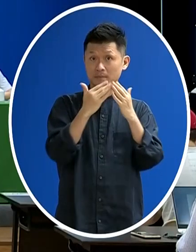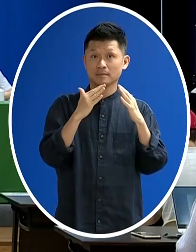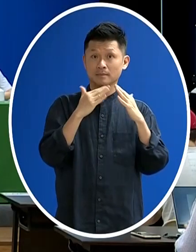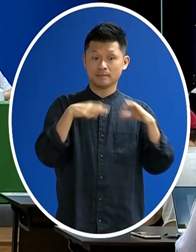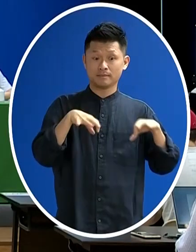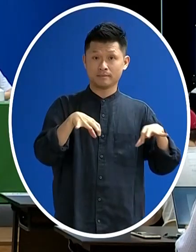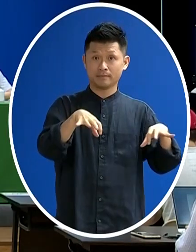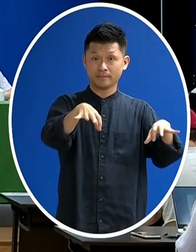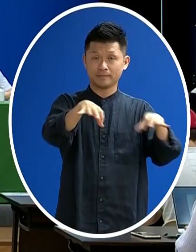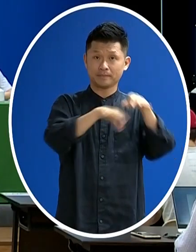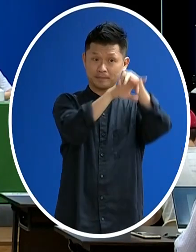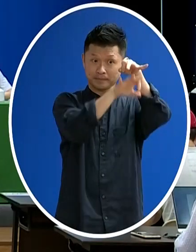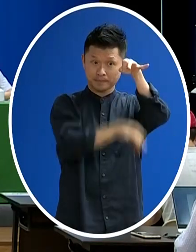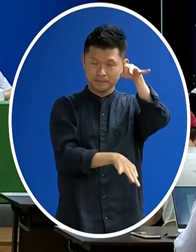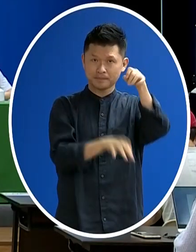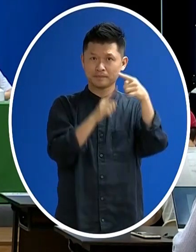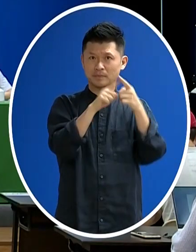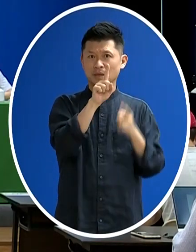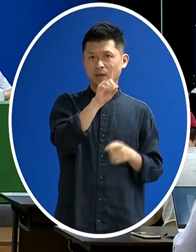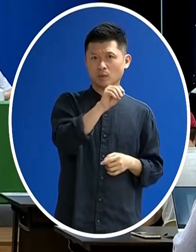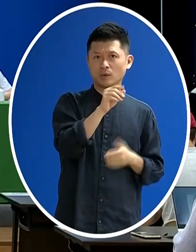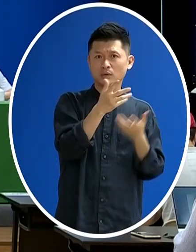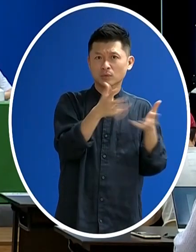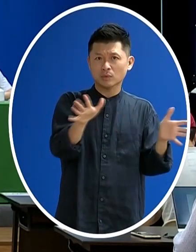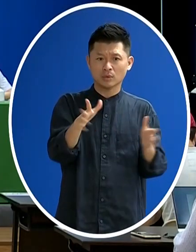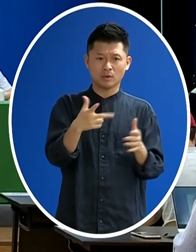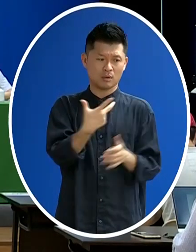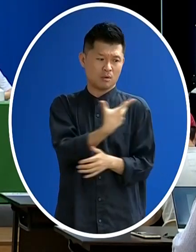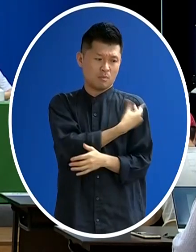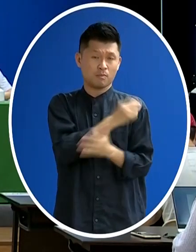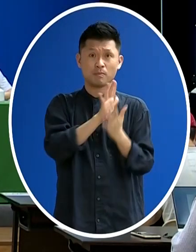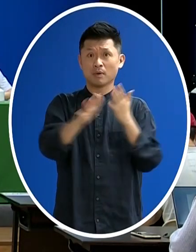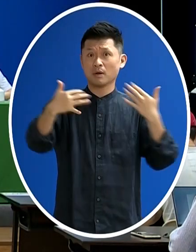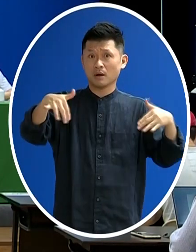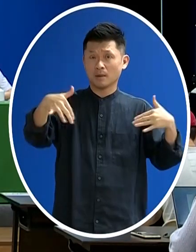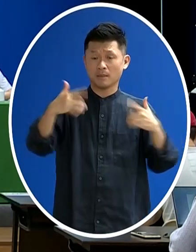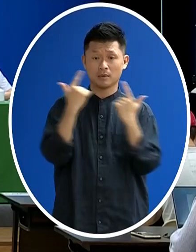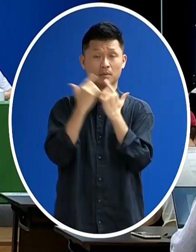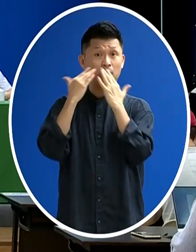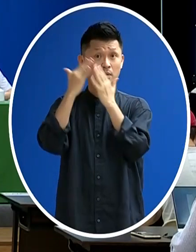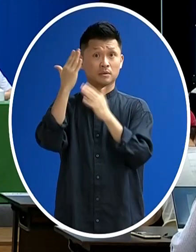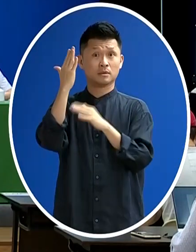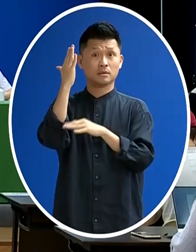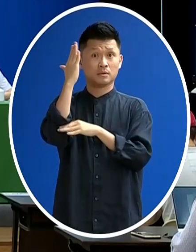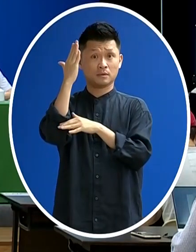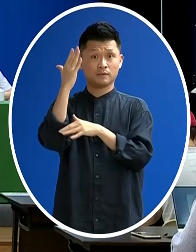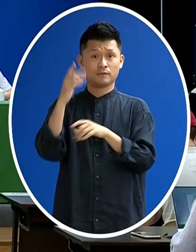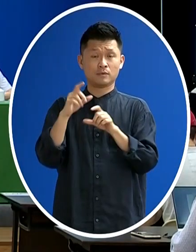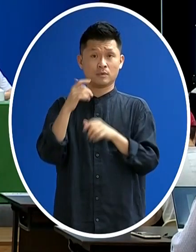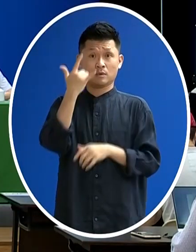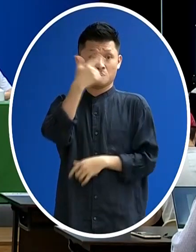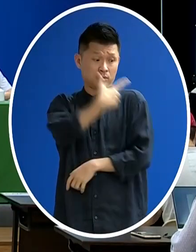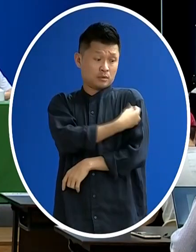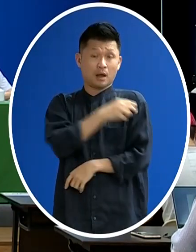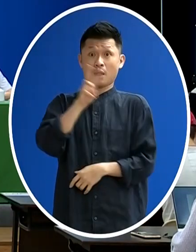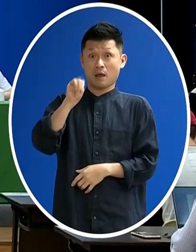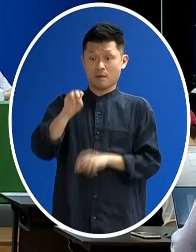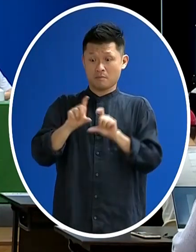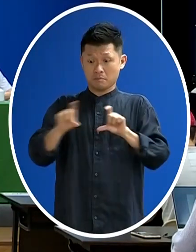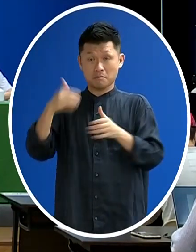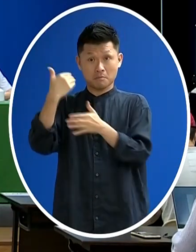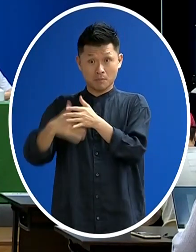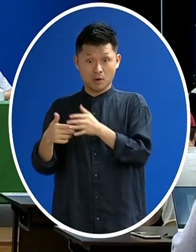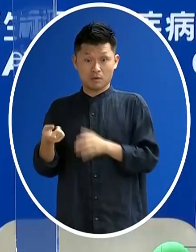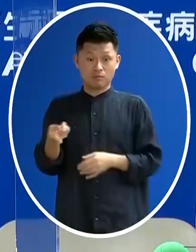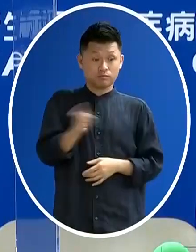作的人員 但是還有1萬多人 沒被分配到打疫苗 想請問北市剩餘的莫德納是否可以挪用到此類來施打